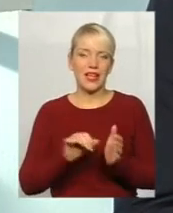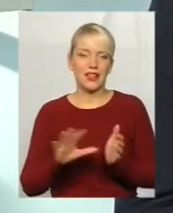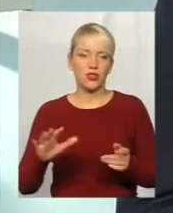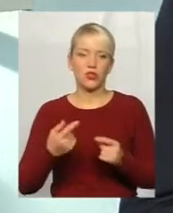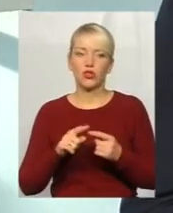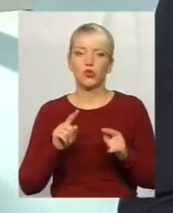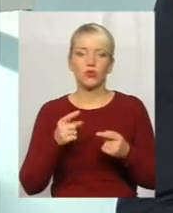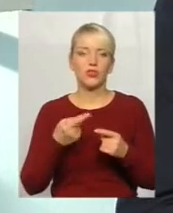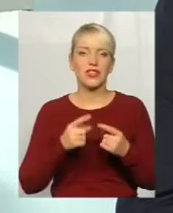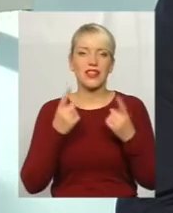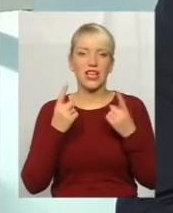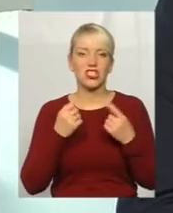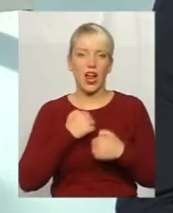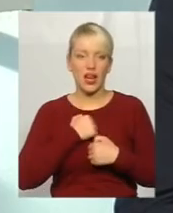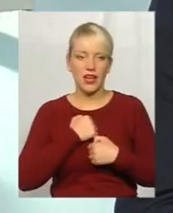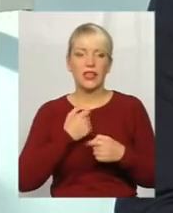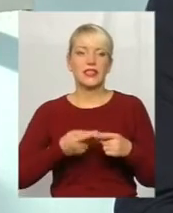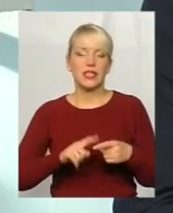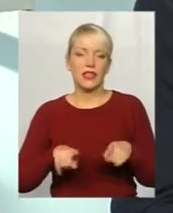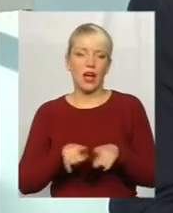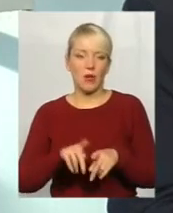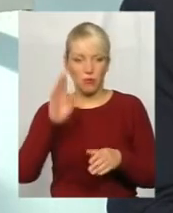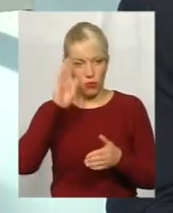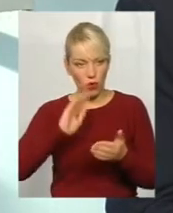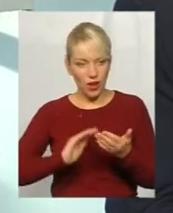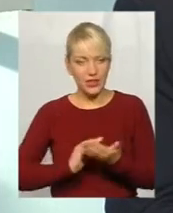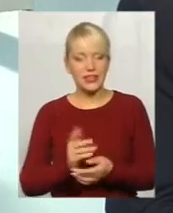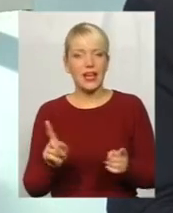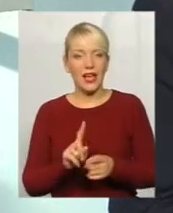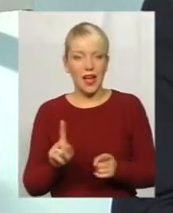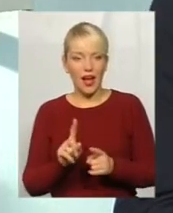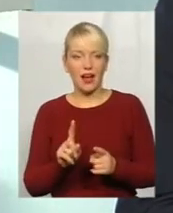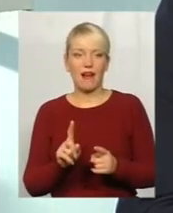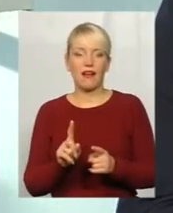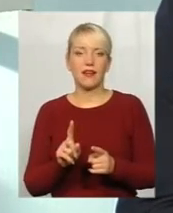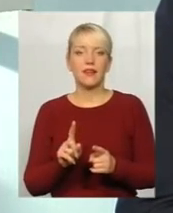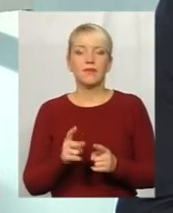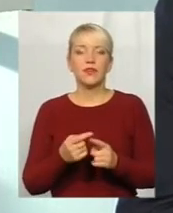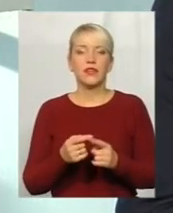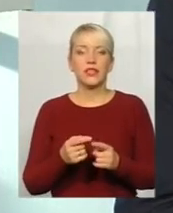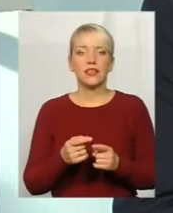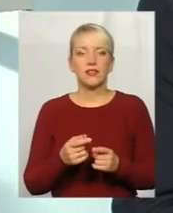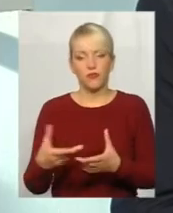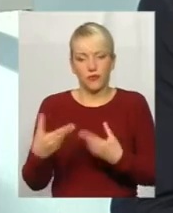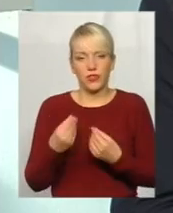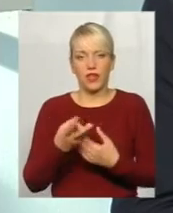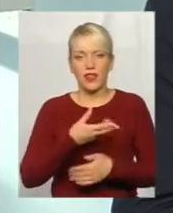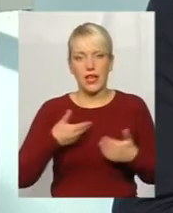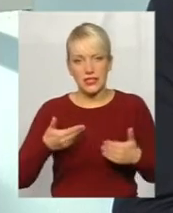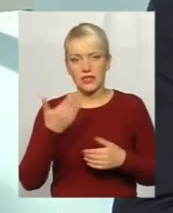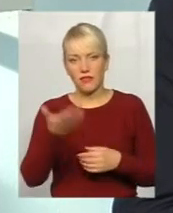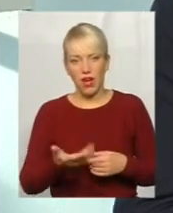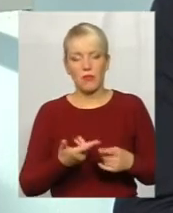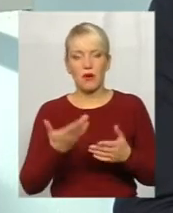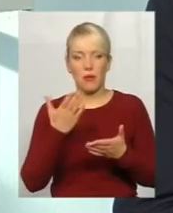на превеликий жаль, сьогодні отака політика, яка сказується, значить, сьогодні на нас з вами. Ми маємо якісну